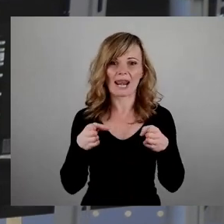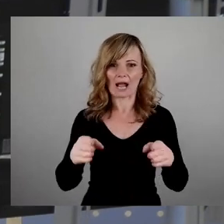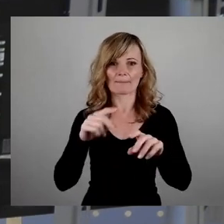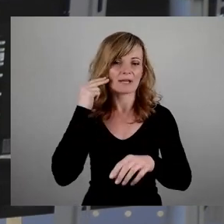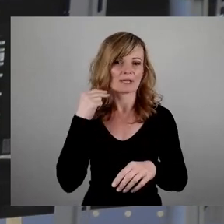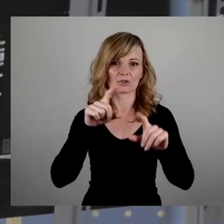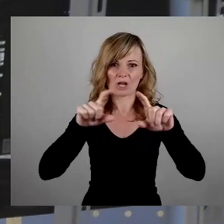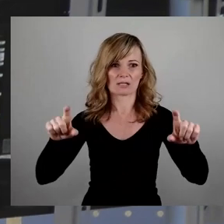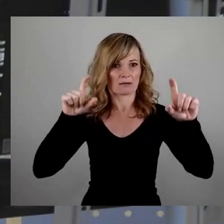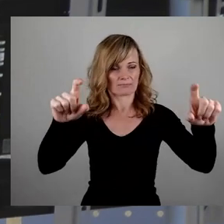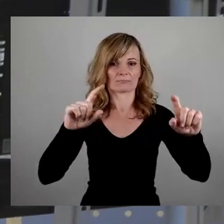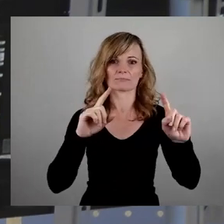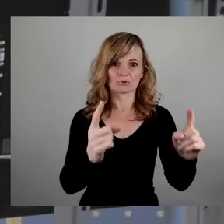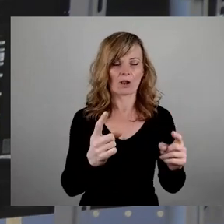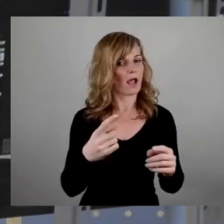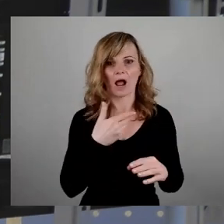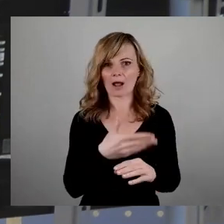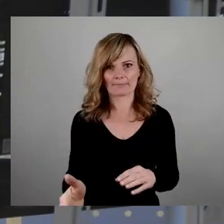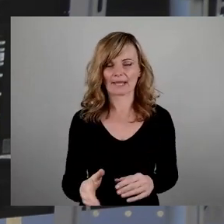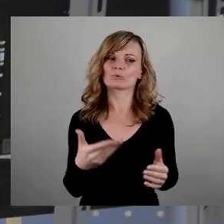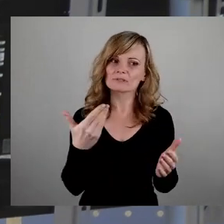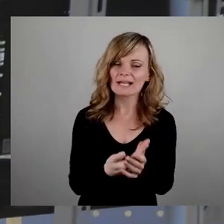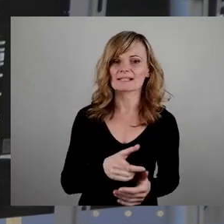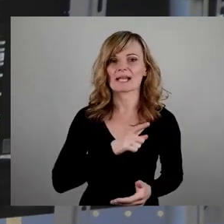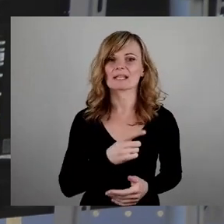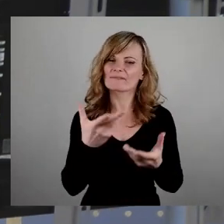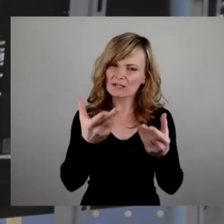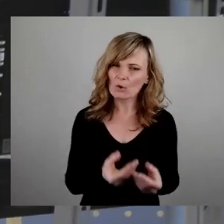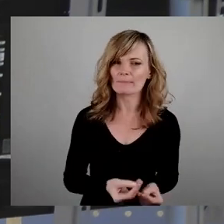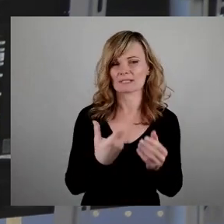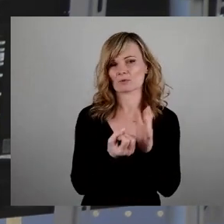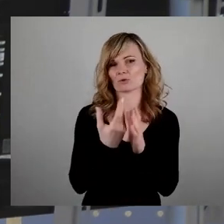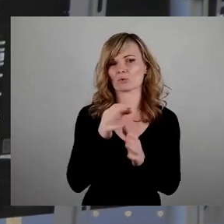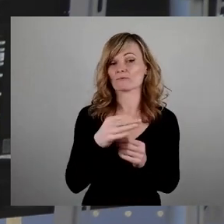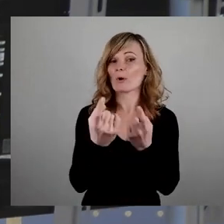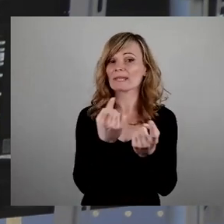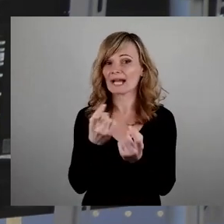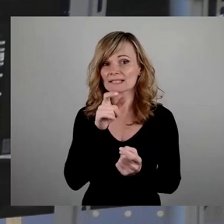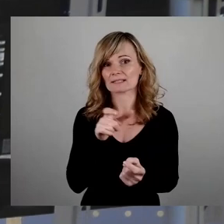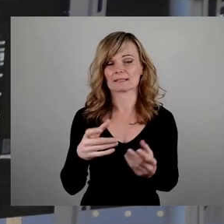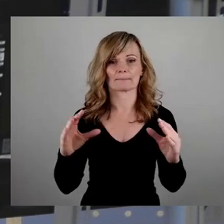ist eine wirkliche Willkommenskultur für MigrantInnen, die die Integration und